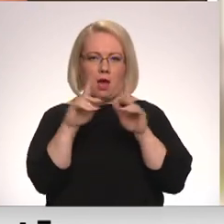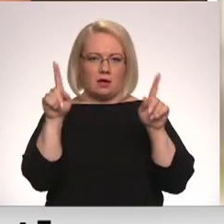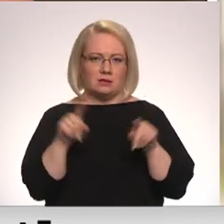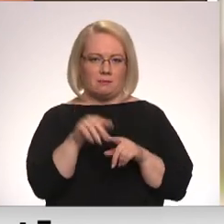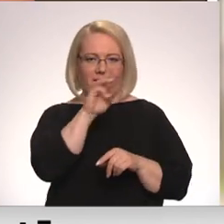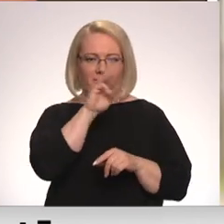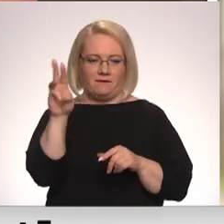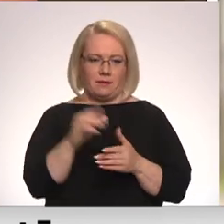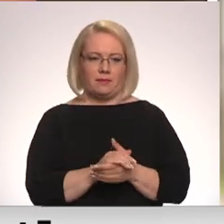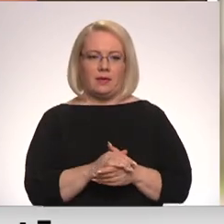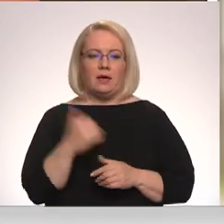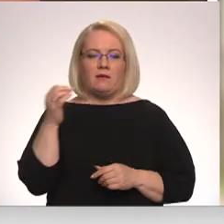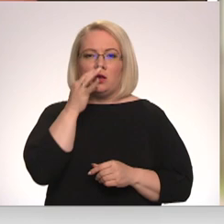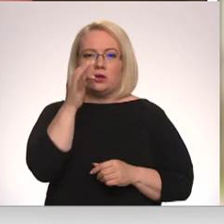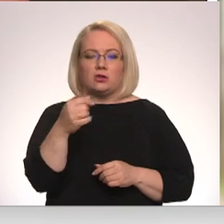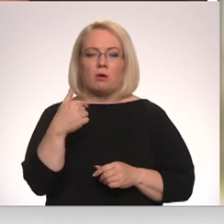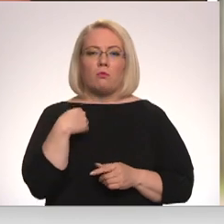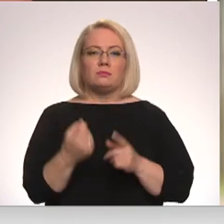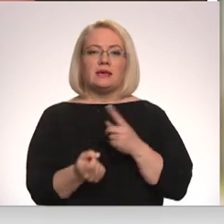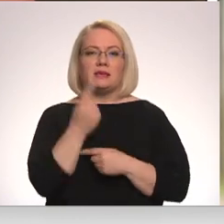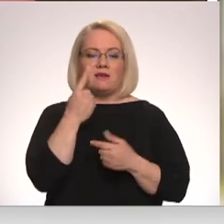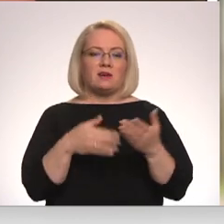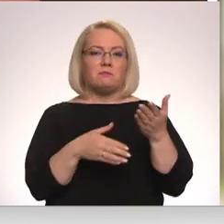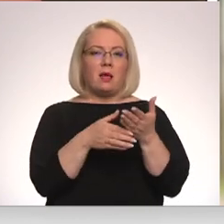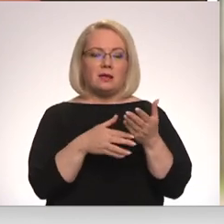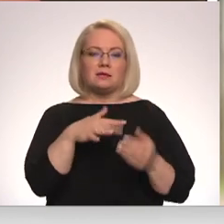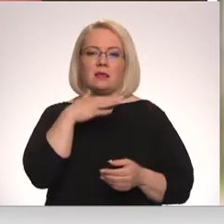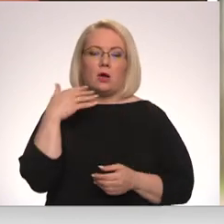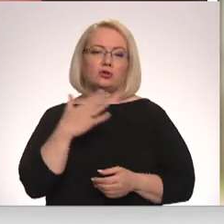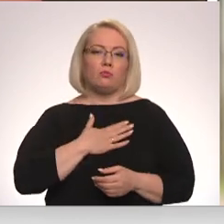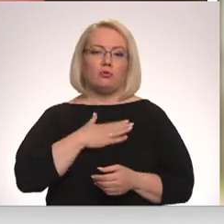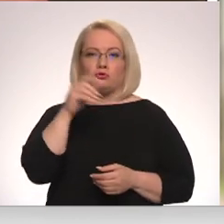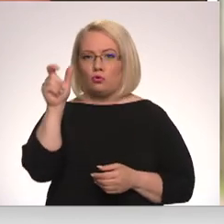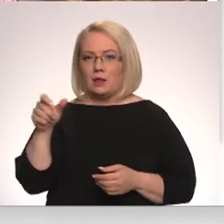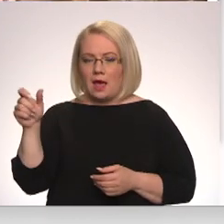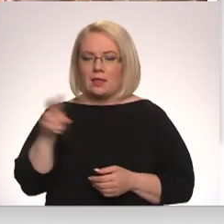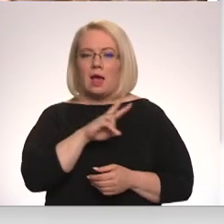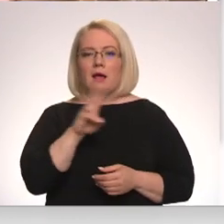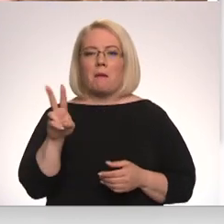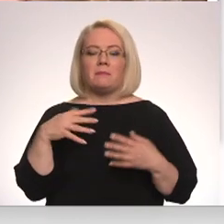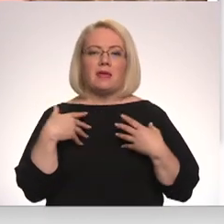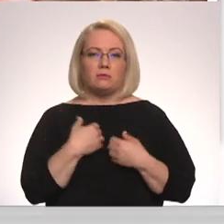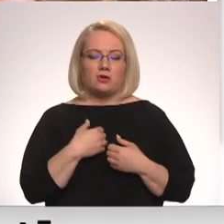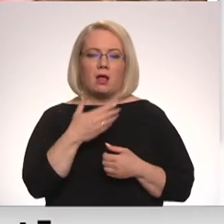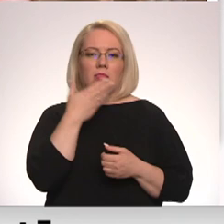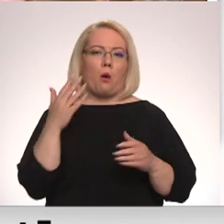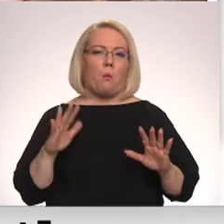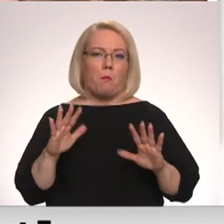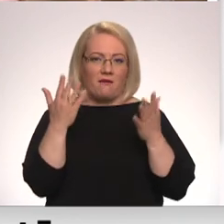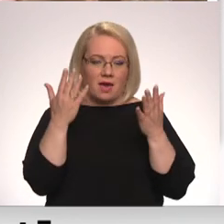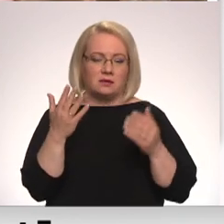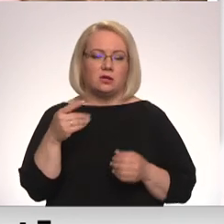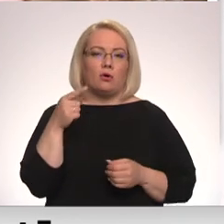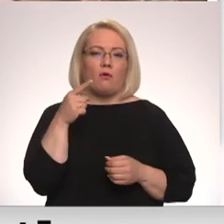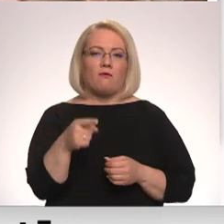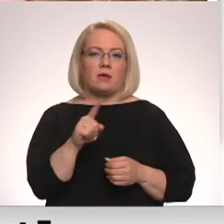Jā, mums ir izdevies palīdzēt vairākiem mūsu klientiem, kam diemžēl ir nepaveicies un kas ir kļuvuši